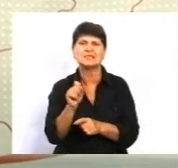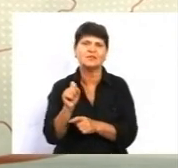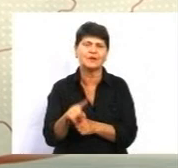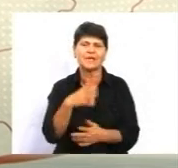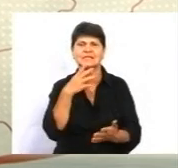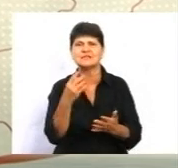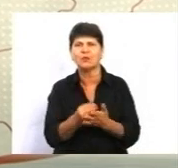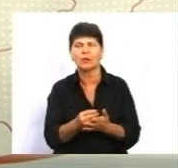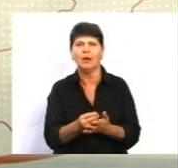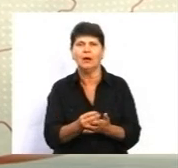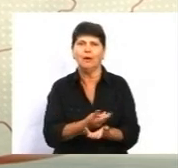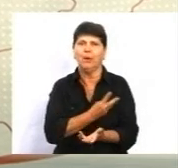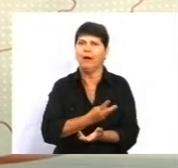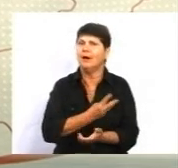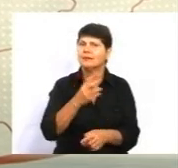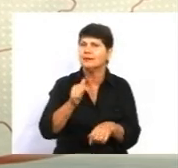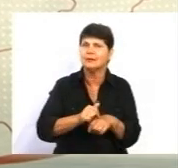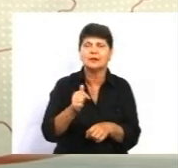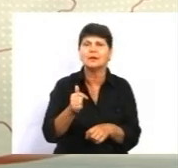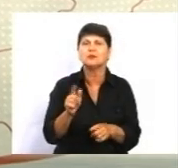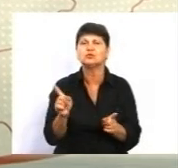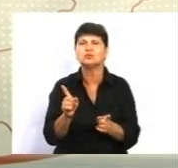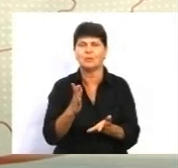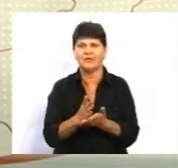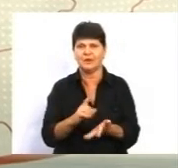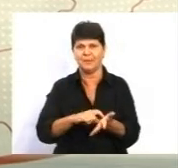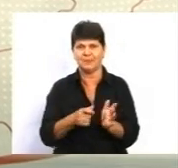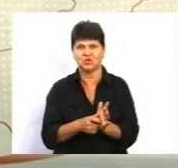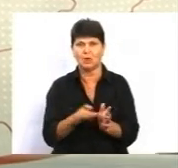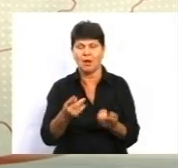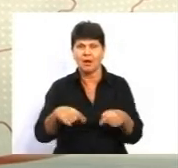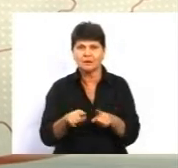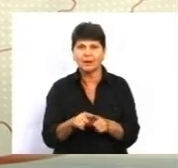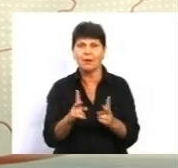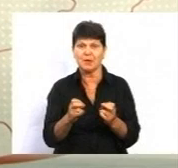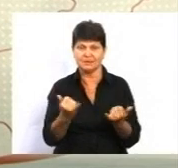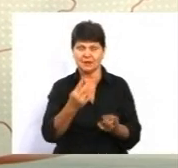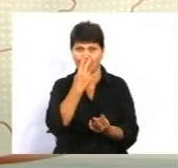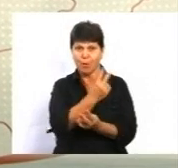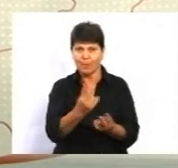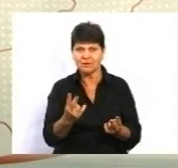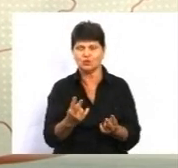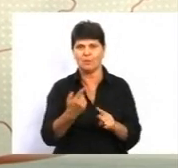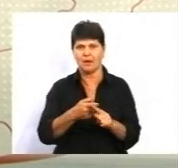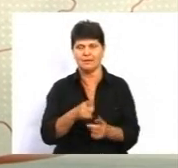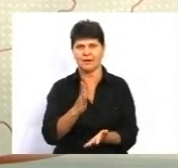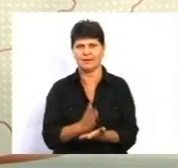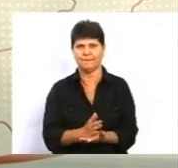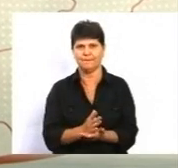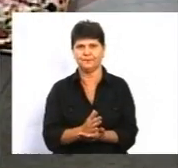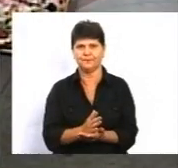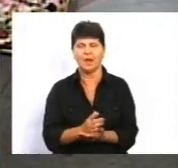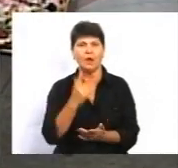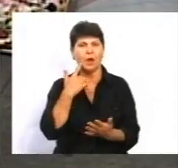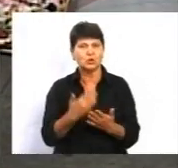забаганки стосовно того, яким повинно бути приміщення. І от таким, яким ми його побачили сьогодні, воно таке і є. Тобто,